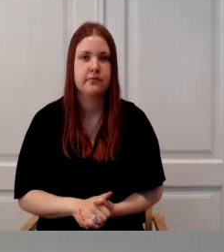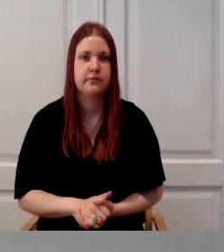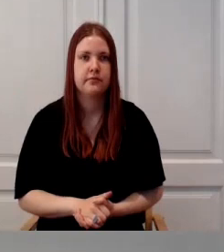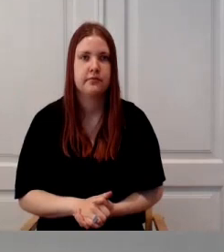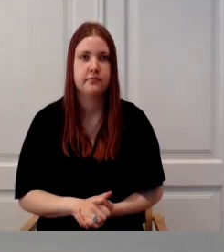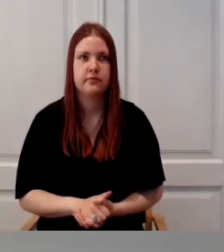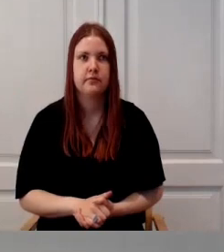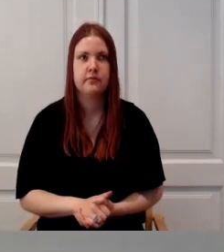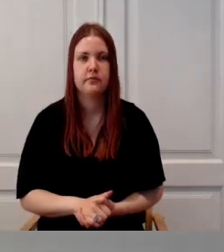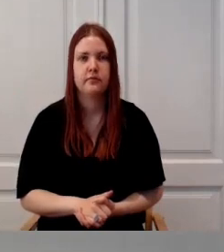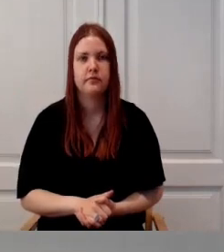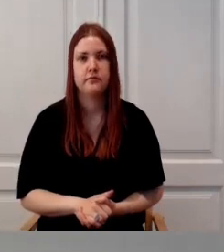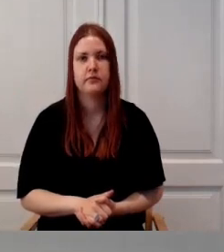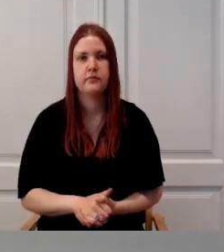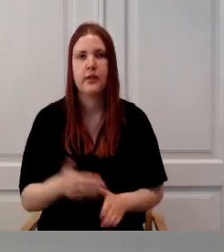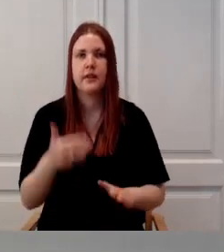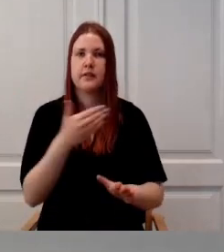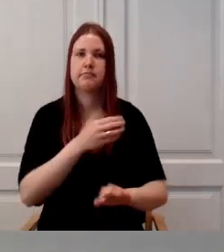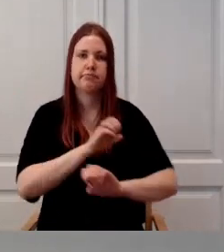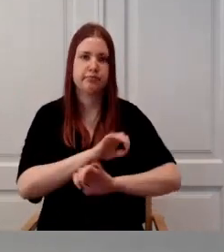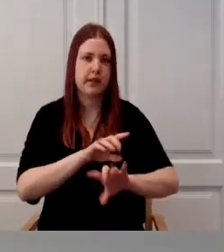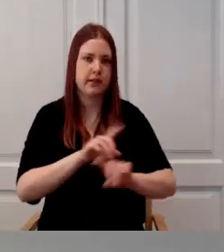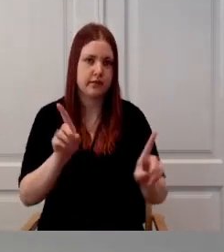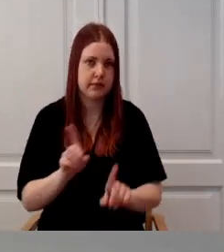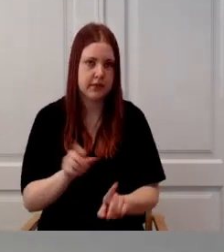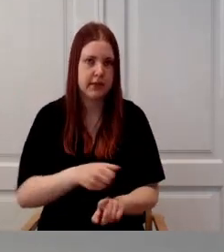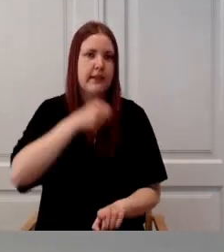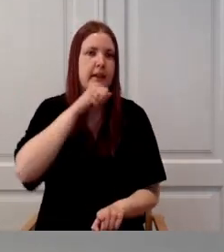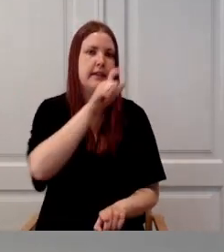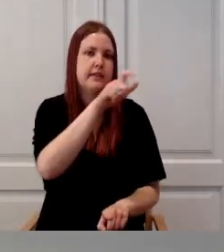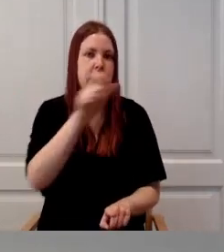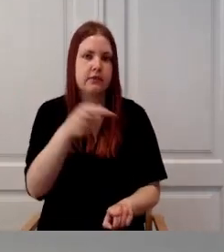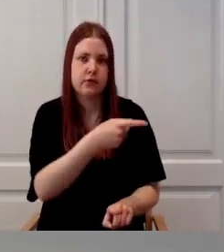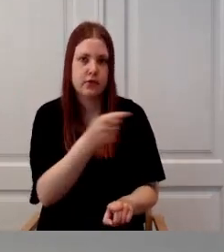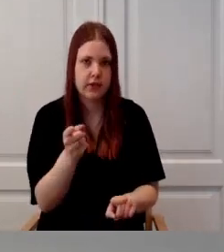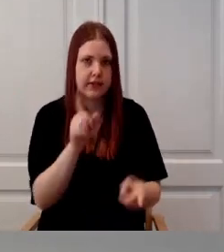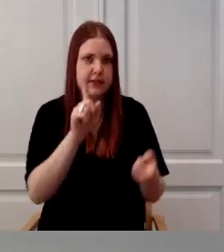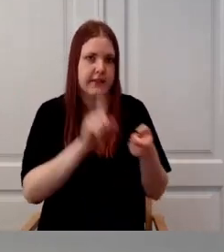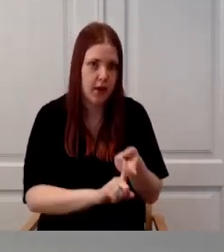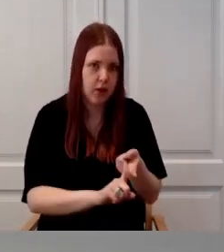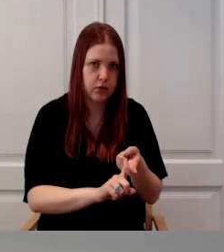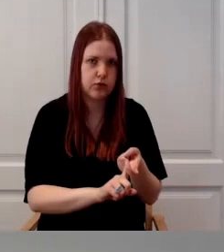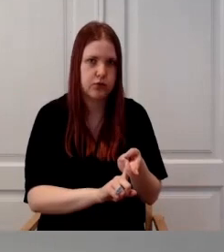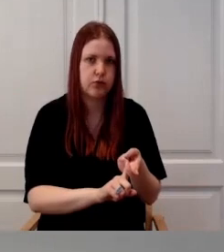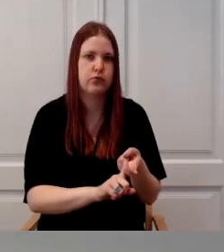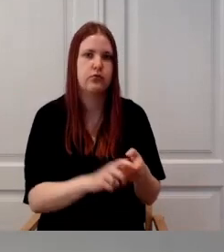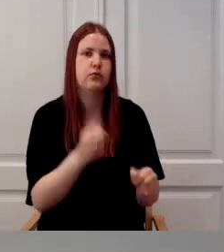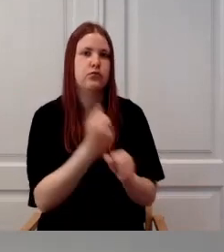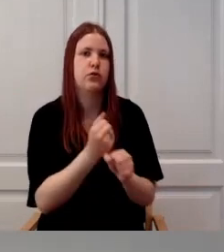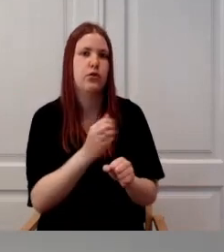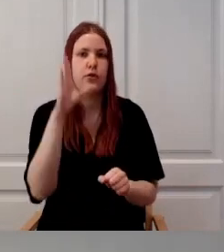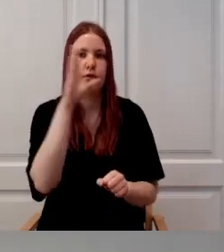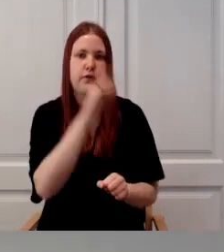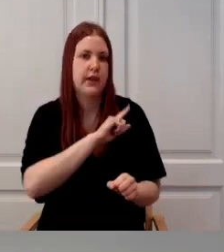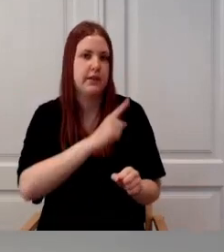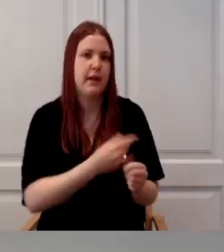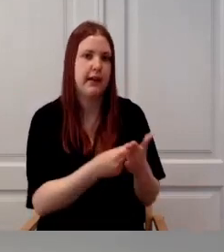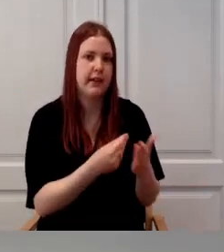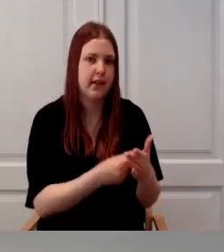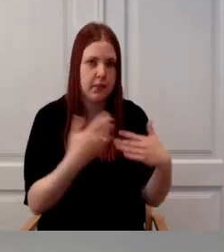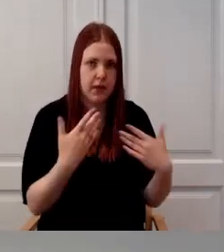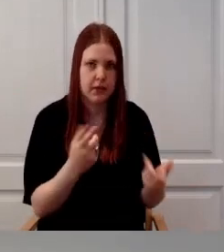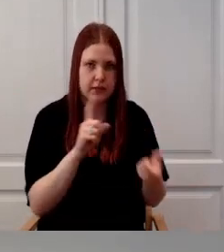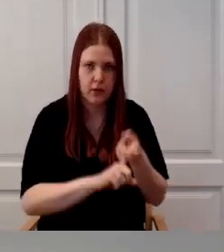Kui me rääkisin, et meil on tööjäriste puhul siis valdkondade põhine ülesehitus ja meie puhul